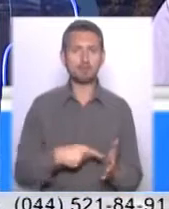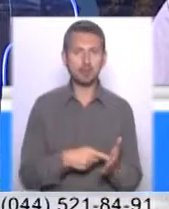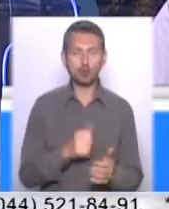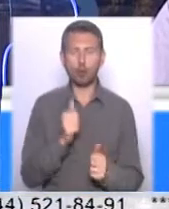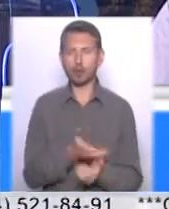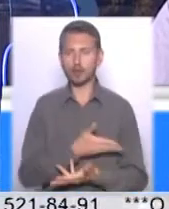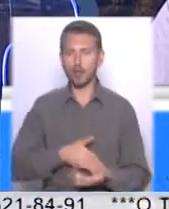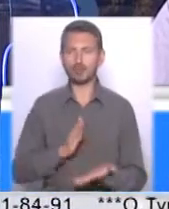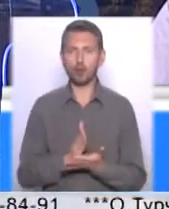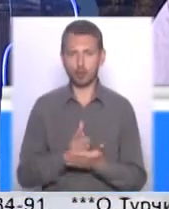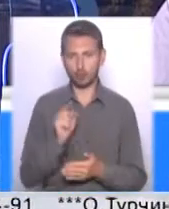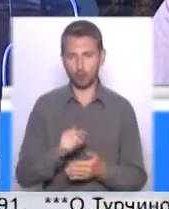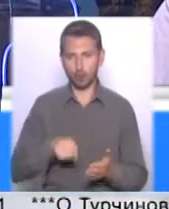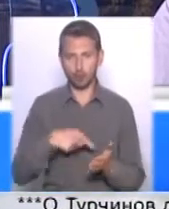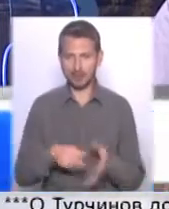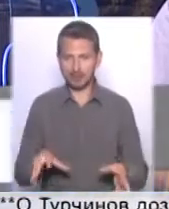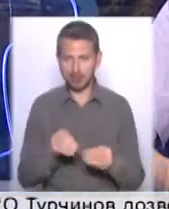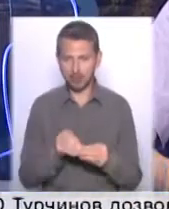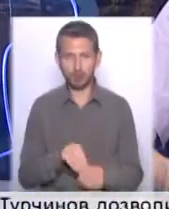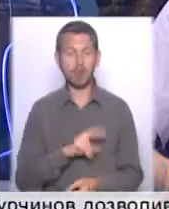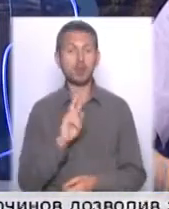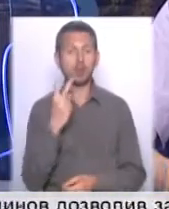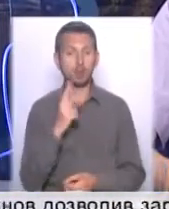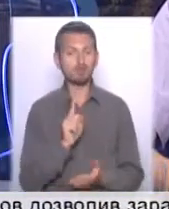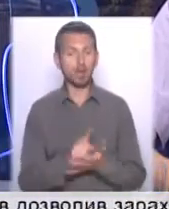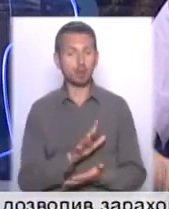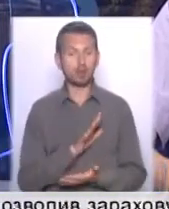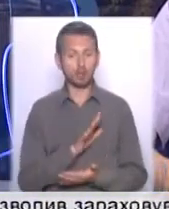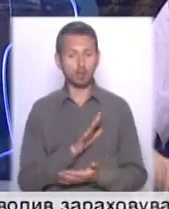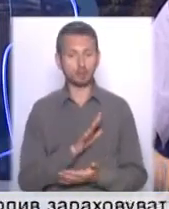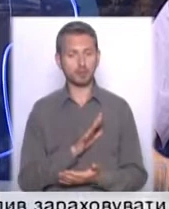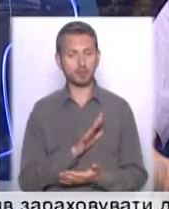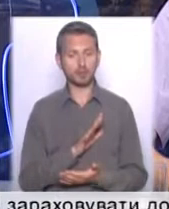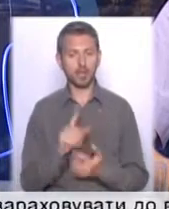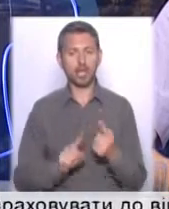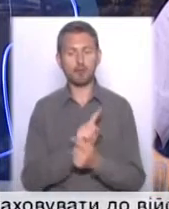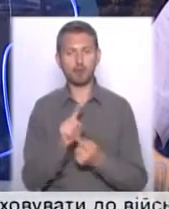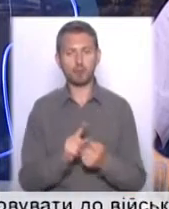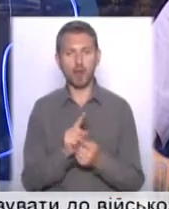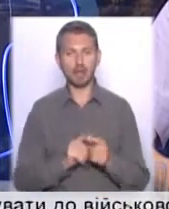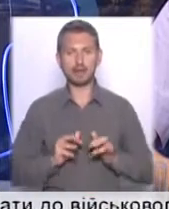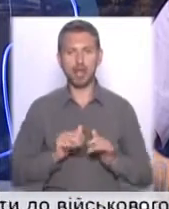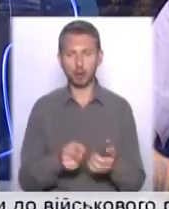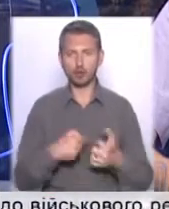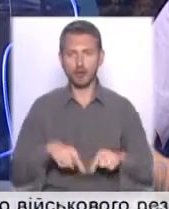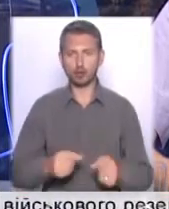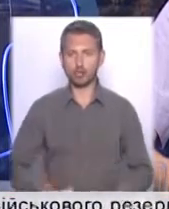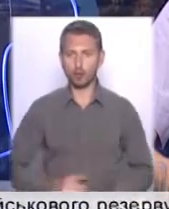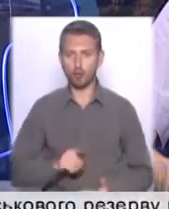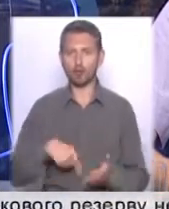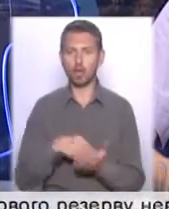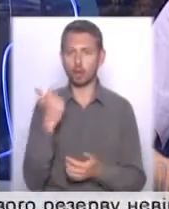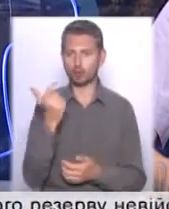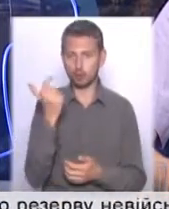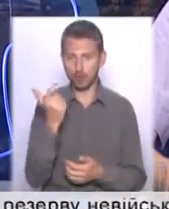володіє в цьому місті спільно. Другим кроком має бути реформування діяльності сектору житлово-комунального господарства.